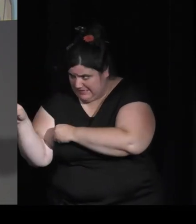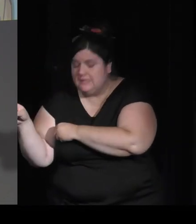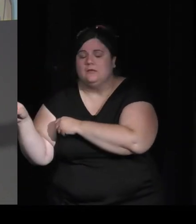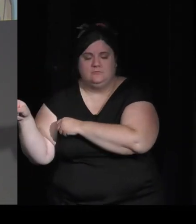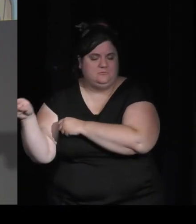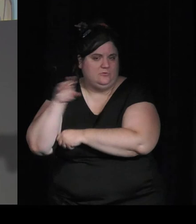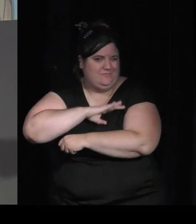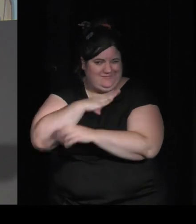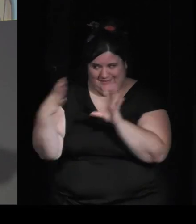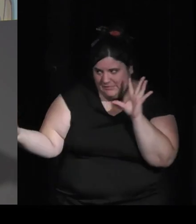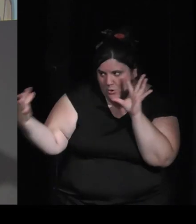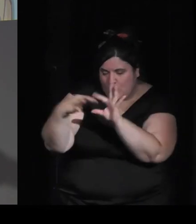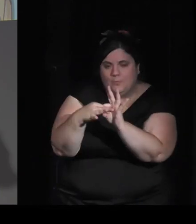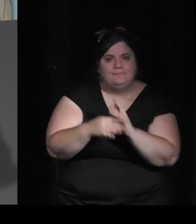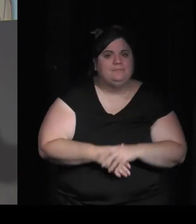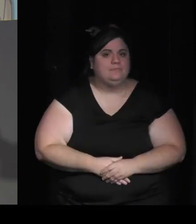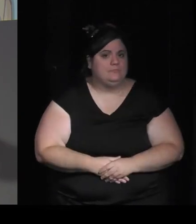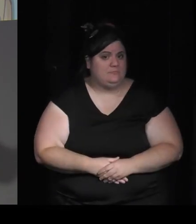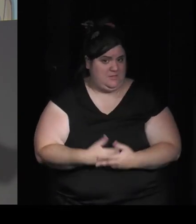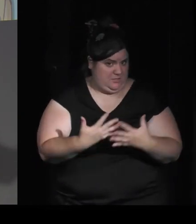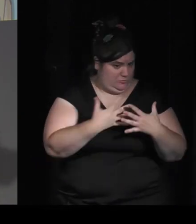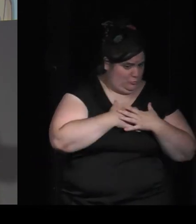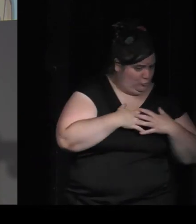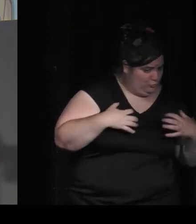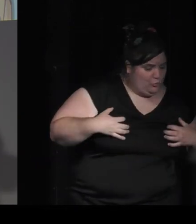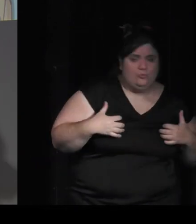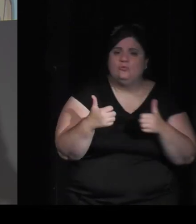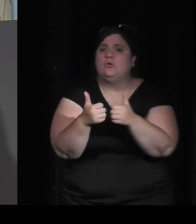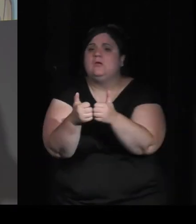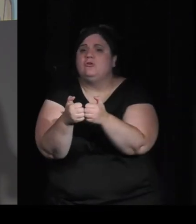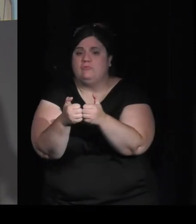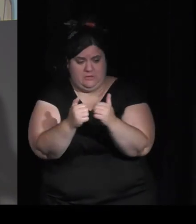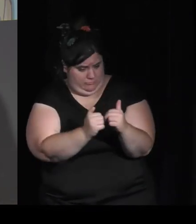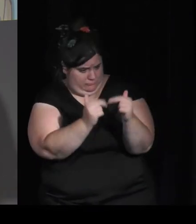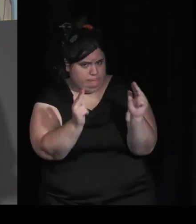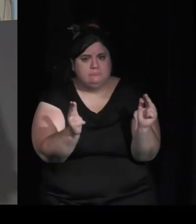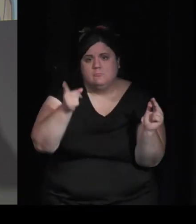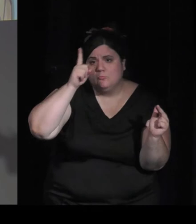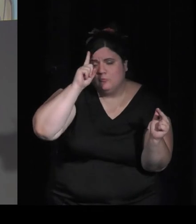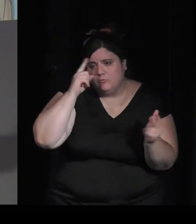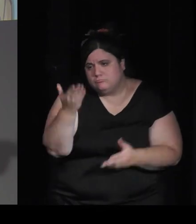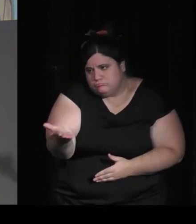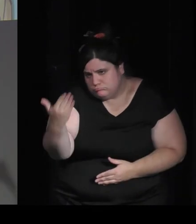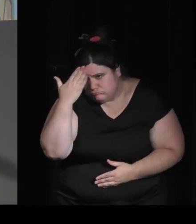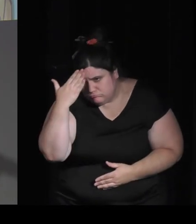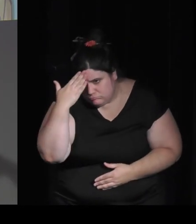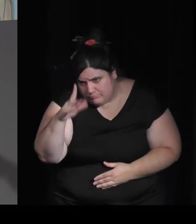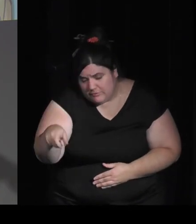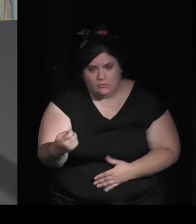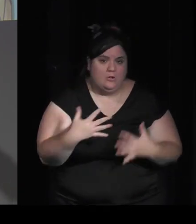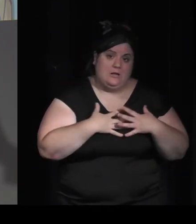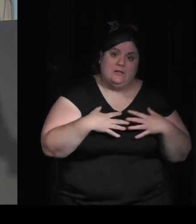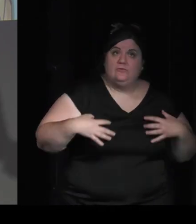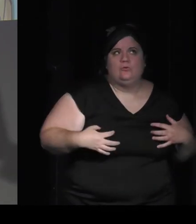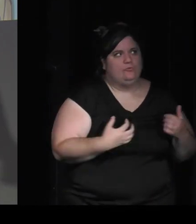qui relie science et jeu vidéo donc on le sait tous il y a des liens très forts entre la science les sciences et le jeu